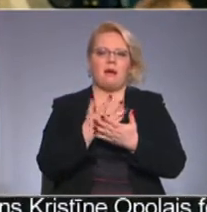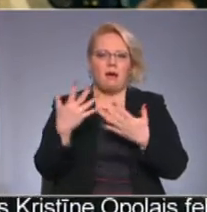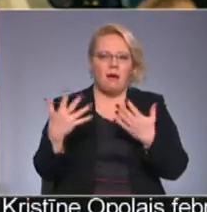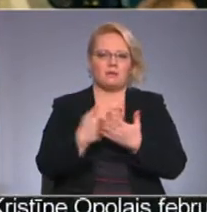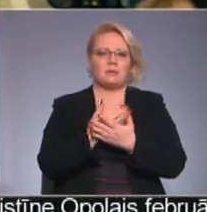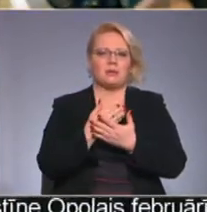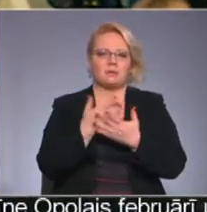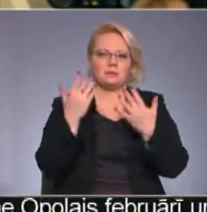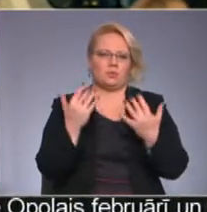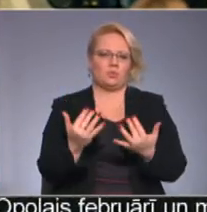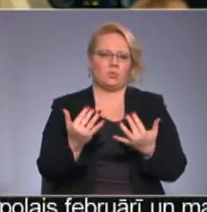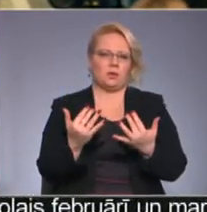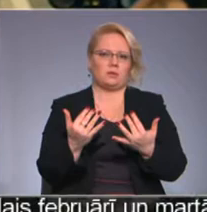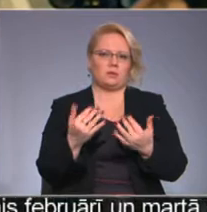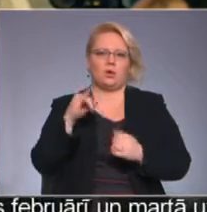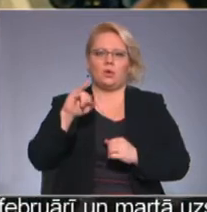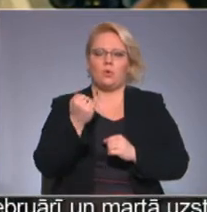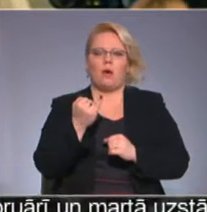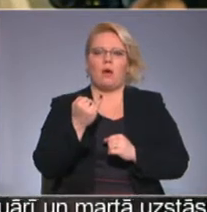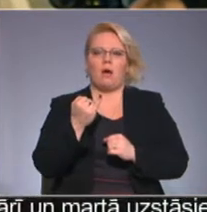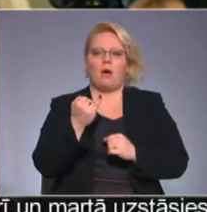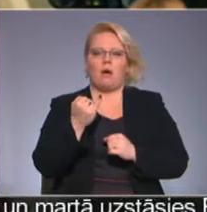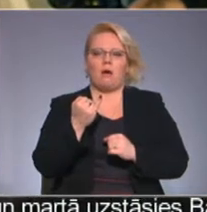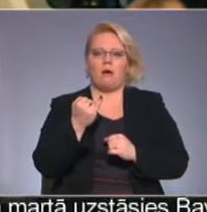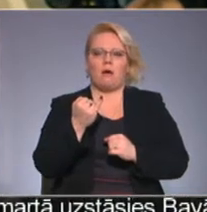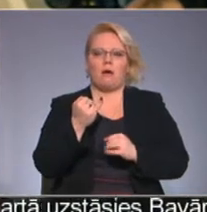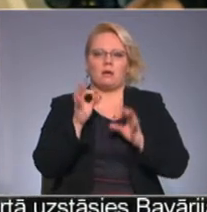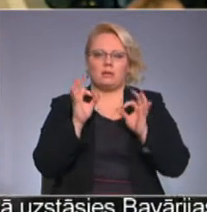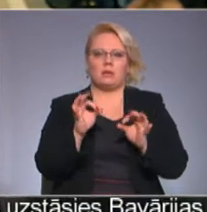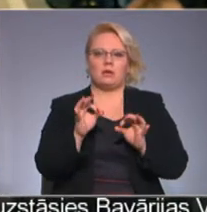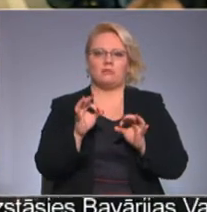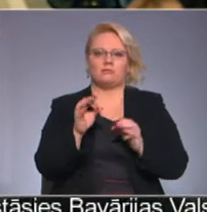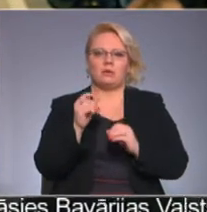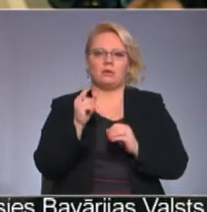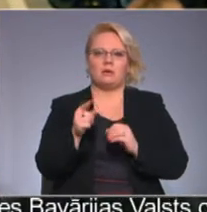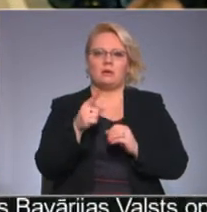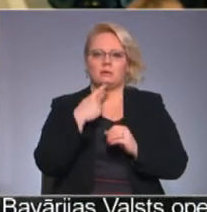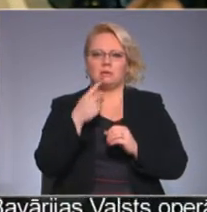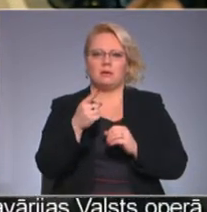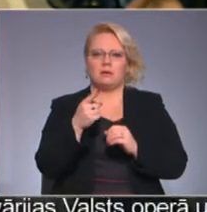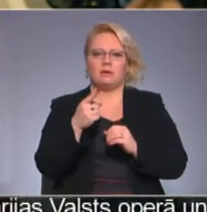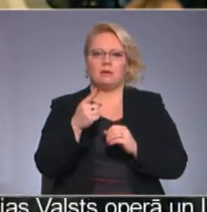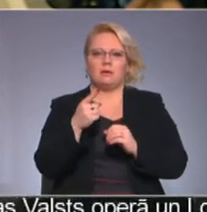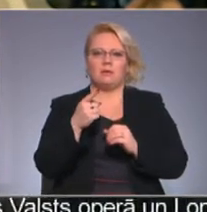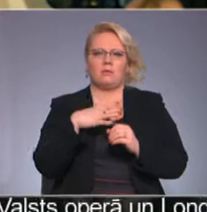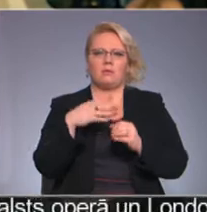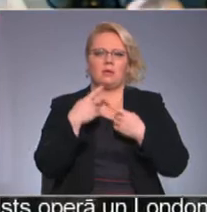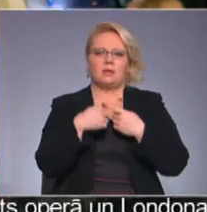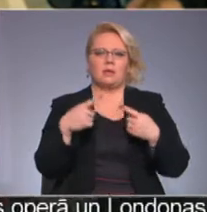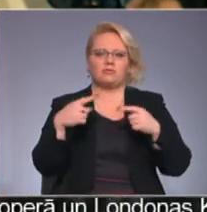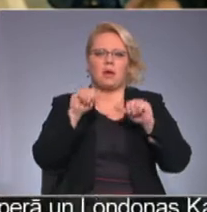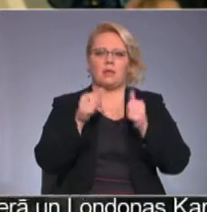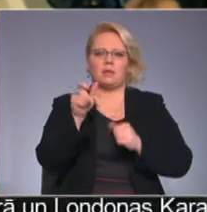rezultāts, jo tieši tā kā tagad Mērlātis saka, autori ļoti dažādi, un